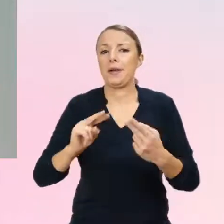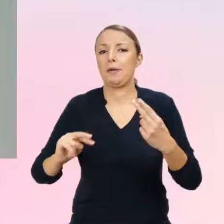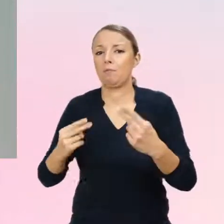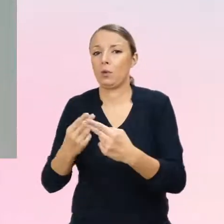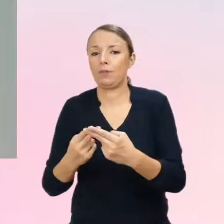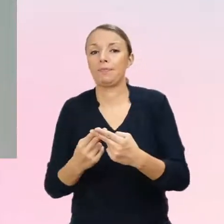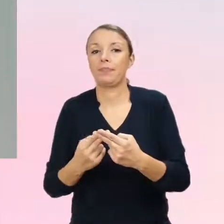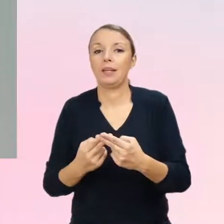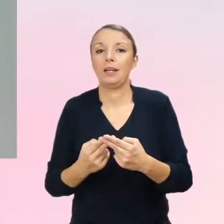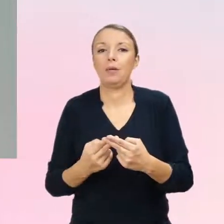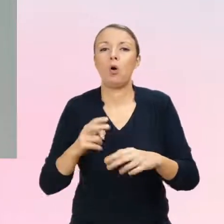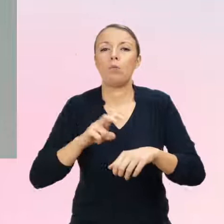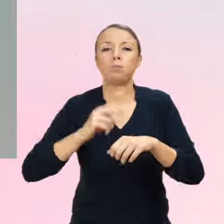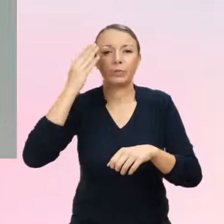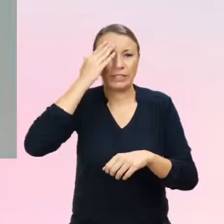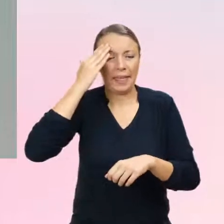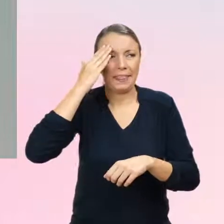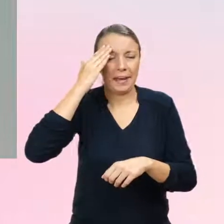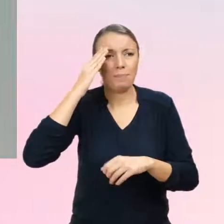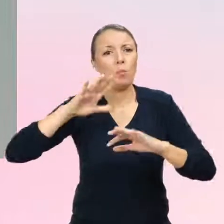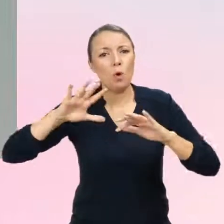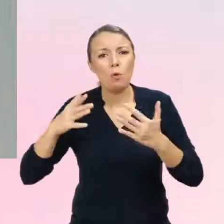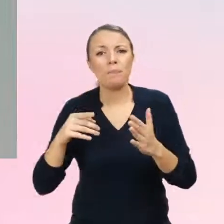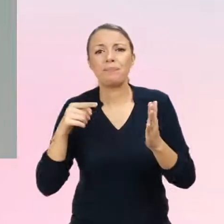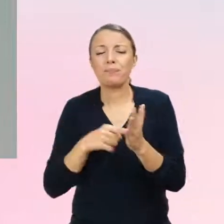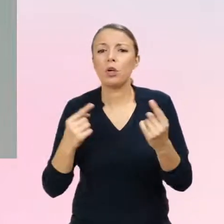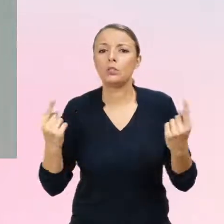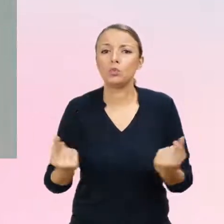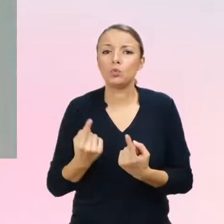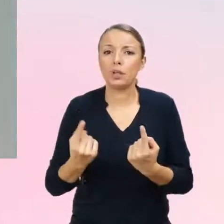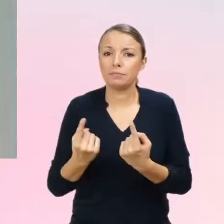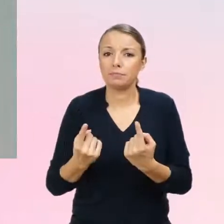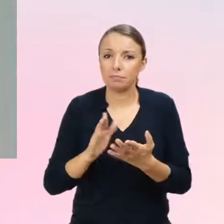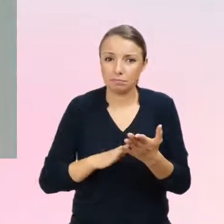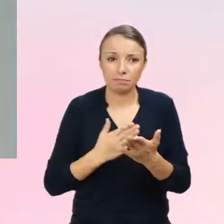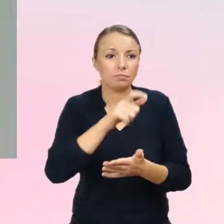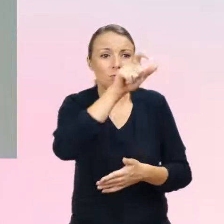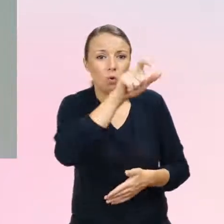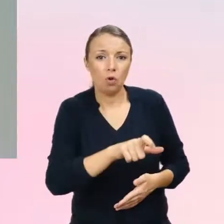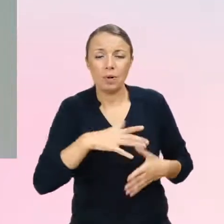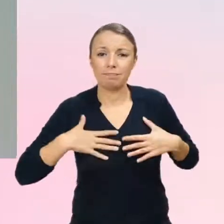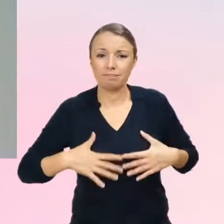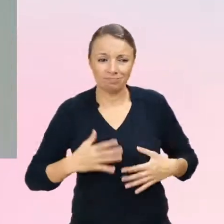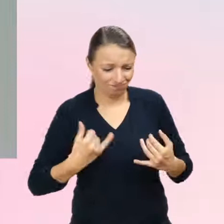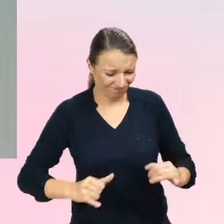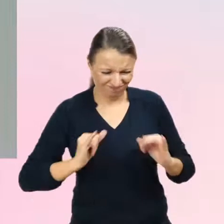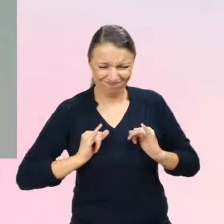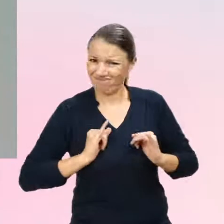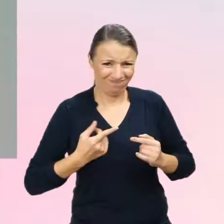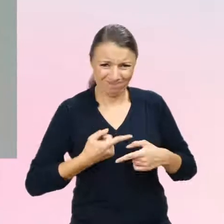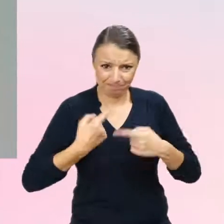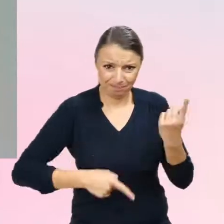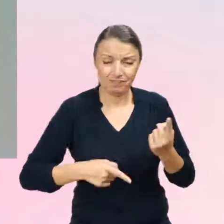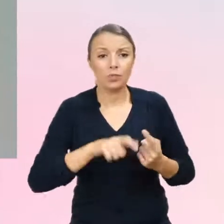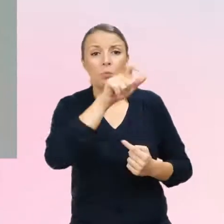jeżeli, bo rozumiem, że ono się odnosi do takiej sytuacji, jeżeli osoba z dysforią, adolescent, zakładam